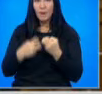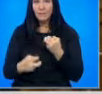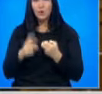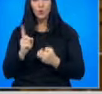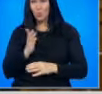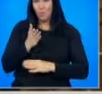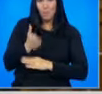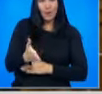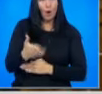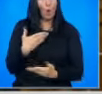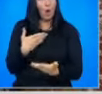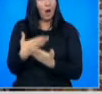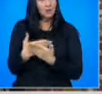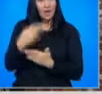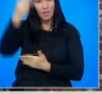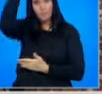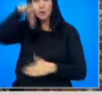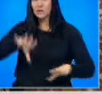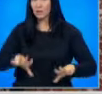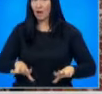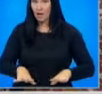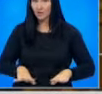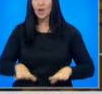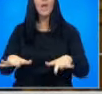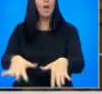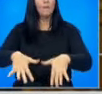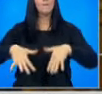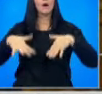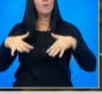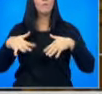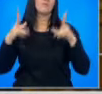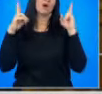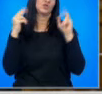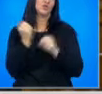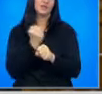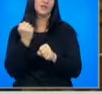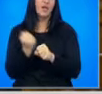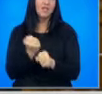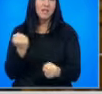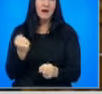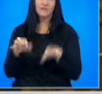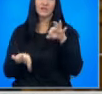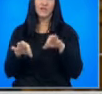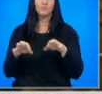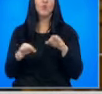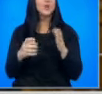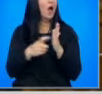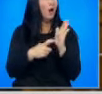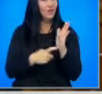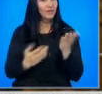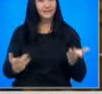пряко касаят българските граждани, парламентът реши да се занимава с изборният